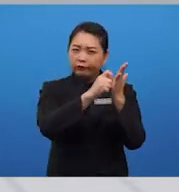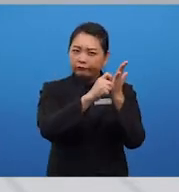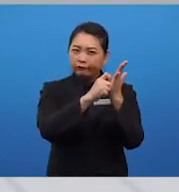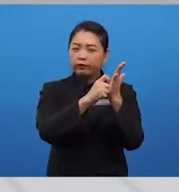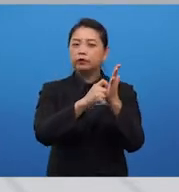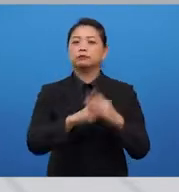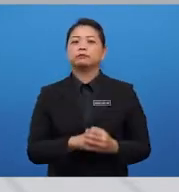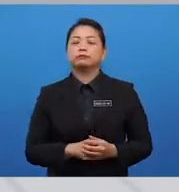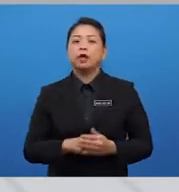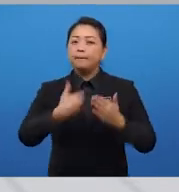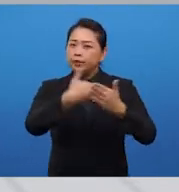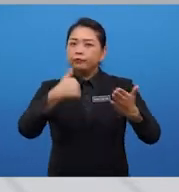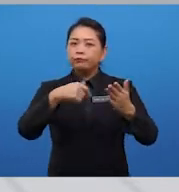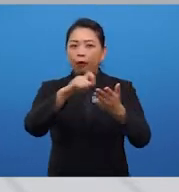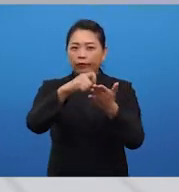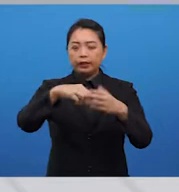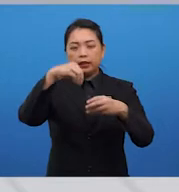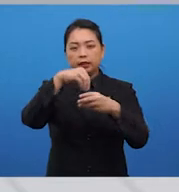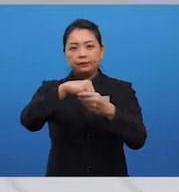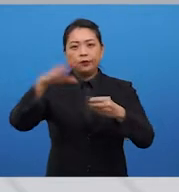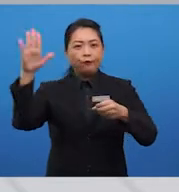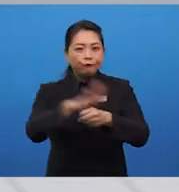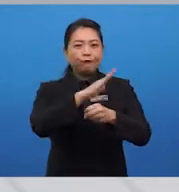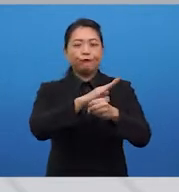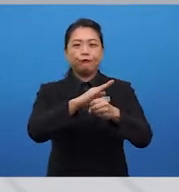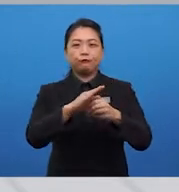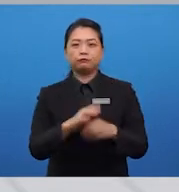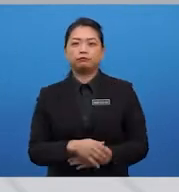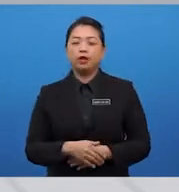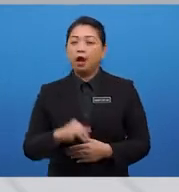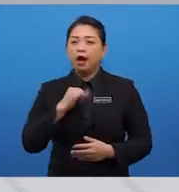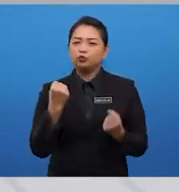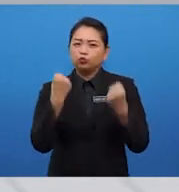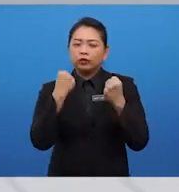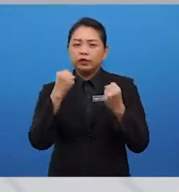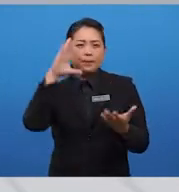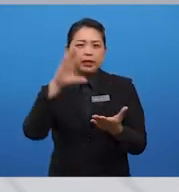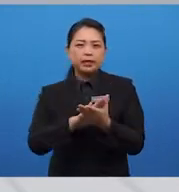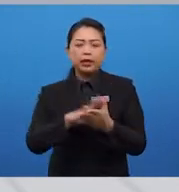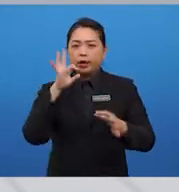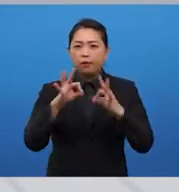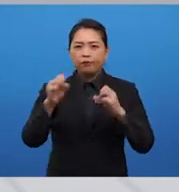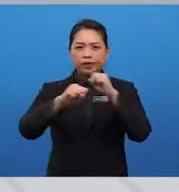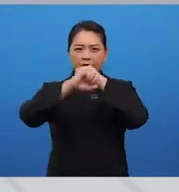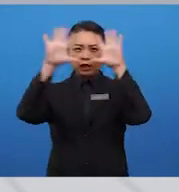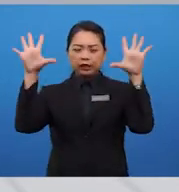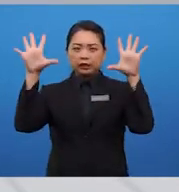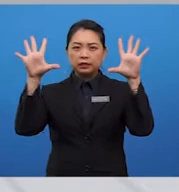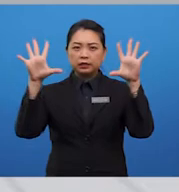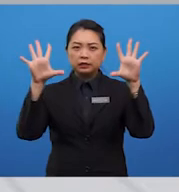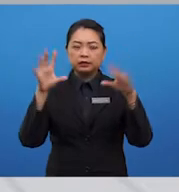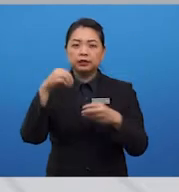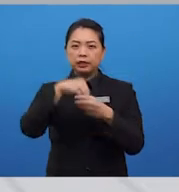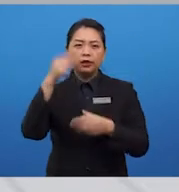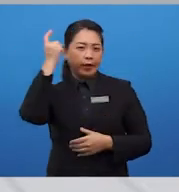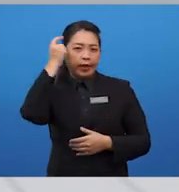before writing them in full sentences. I strongly believe, when we are clear of the subject matter in our heads,